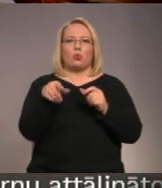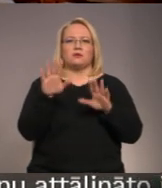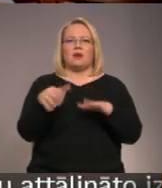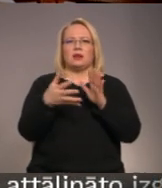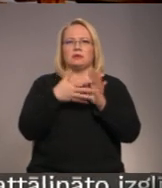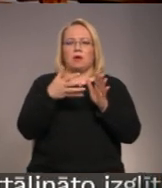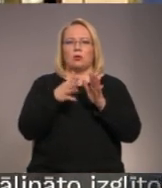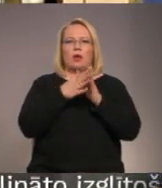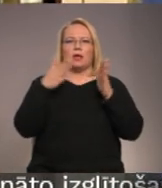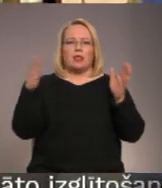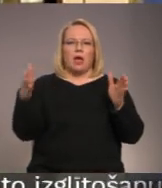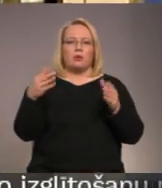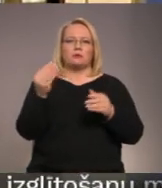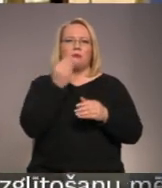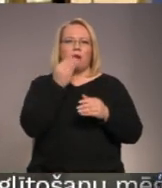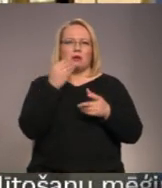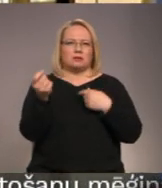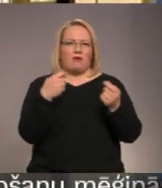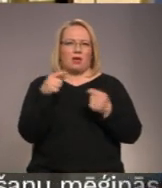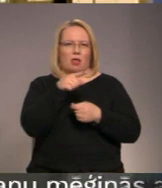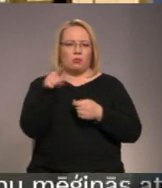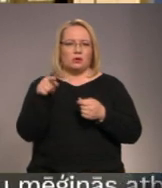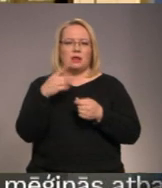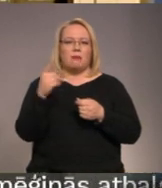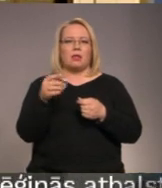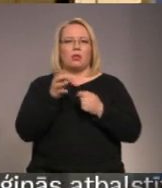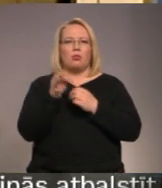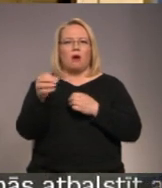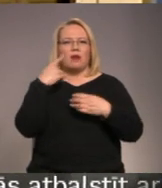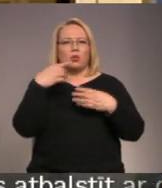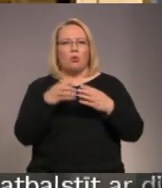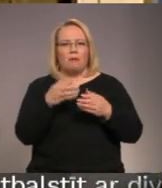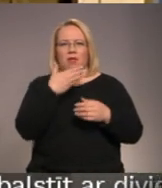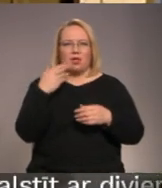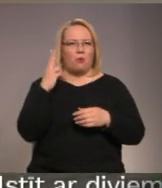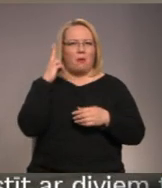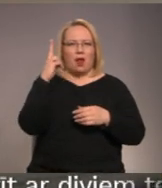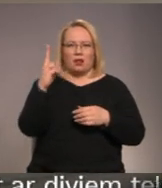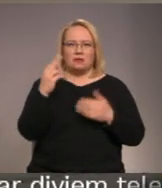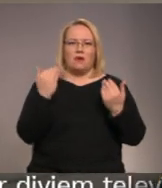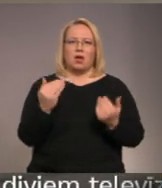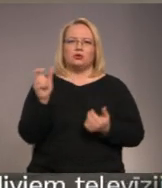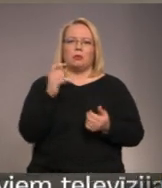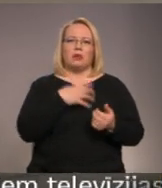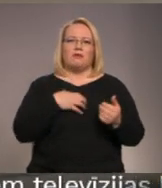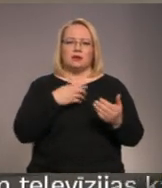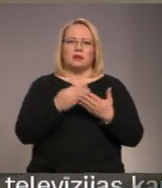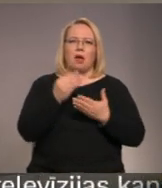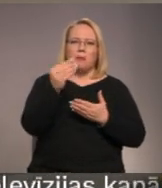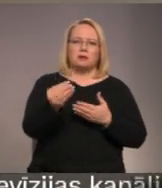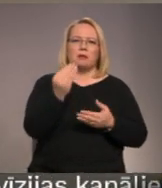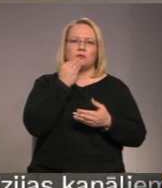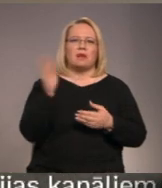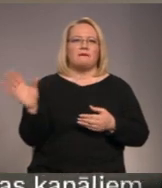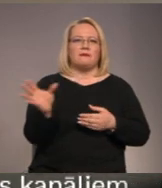lielākajos skrīveru pārtikas veikalos. No veda doma gadu nav īsti pārliecināt, vai šobrīd vajadzētu apmaksāt brīvpusdienas